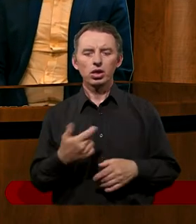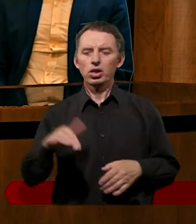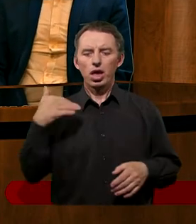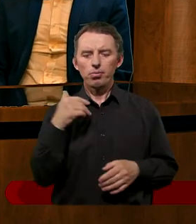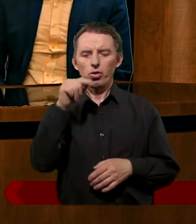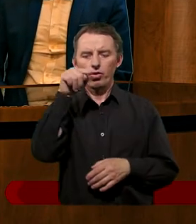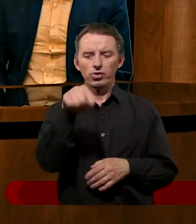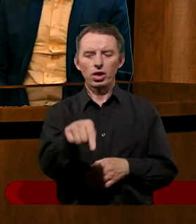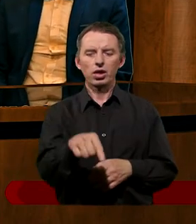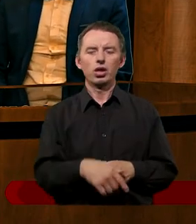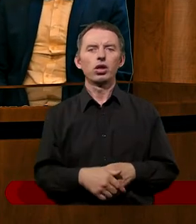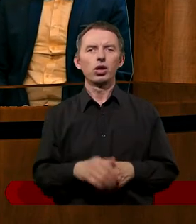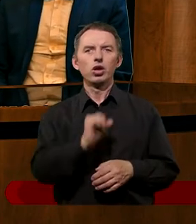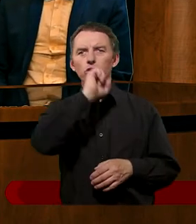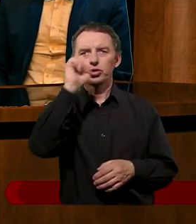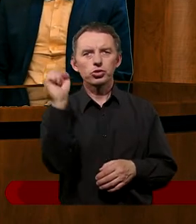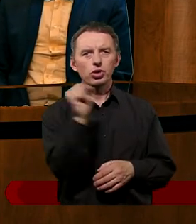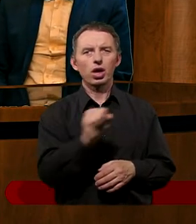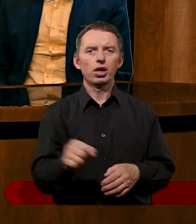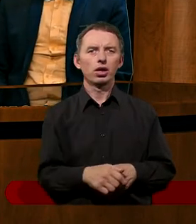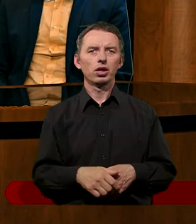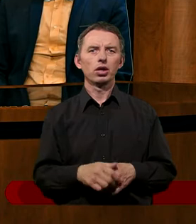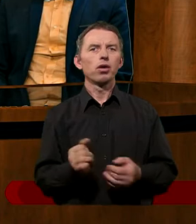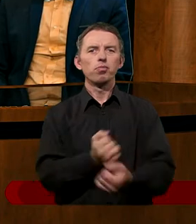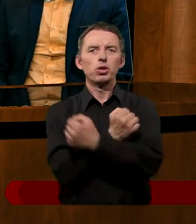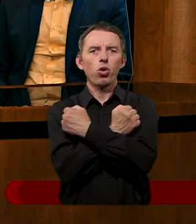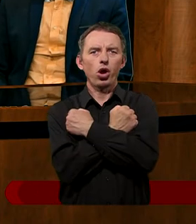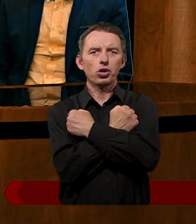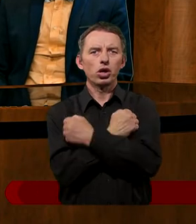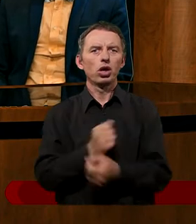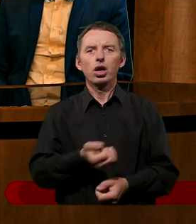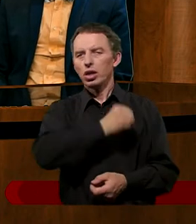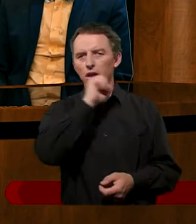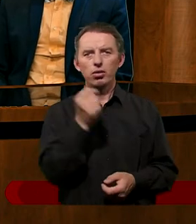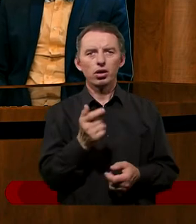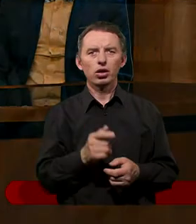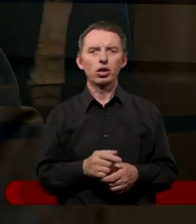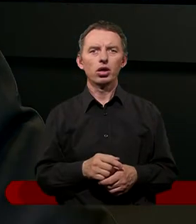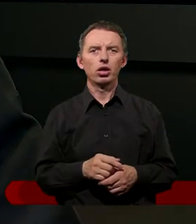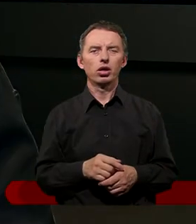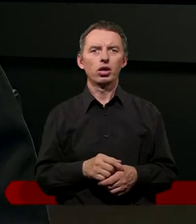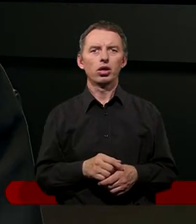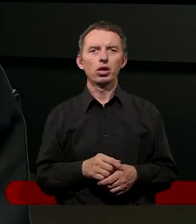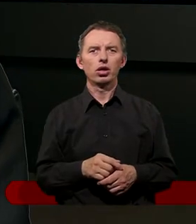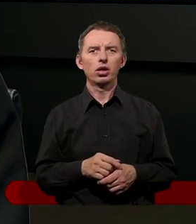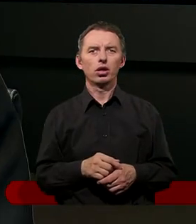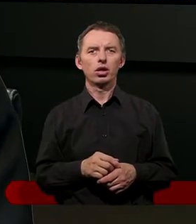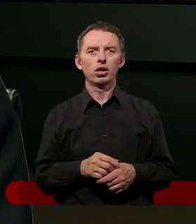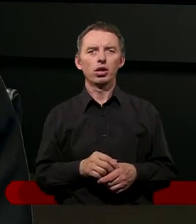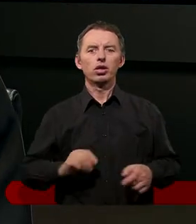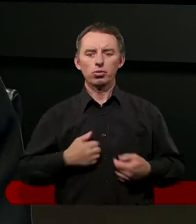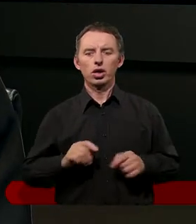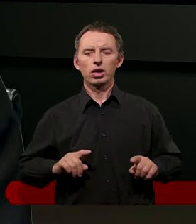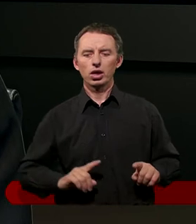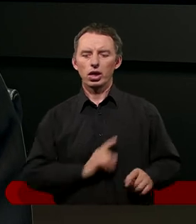było w tym, nie było w tym żadnej, nie było w tym tej miłości. Ducha nie było. Działania Jezusa budziły niepokój.